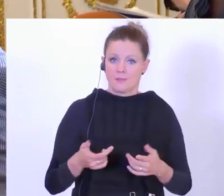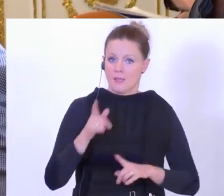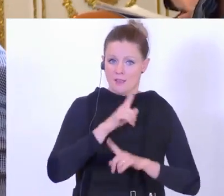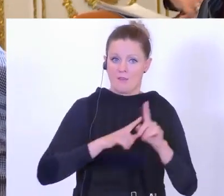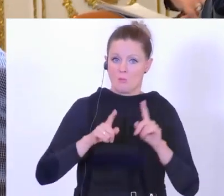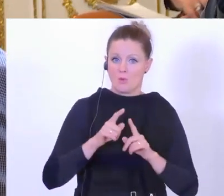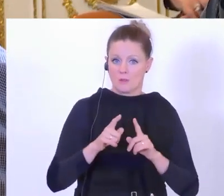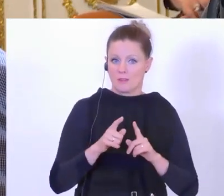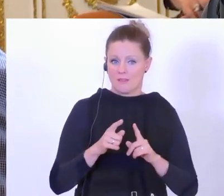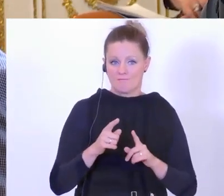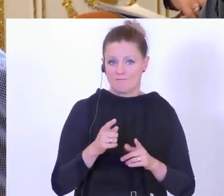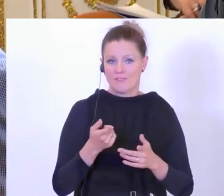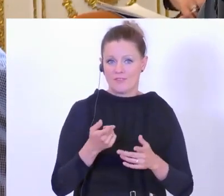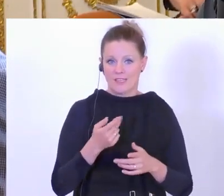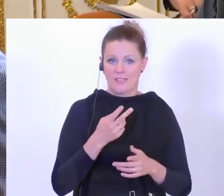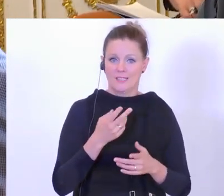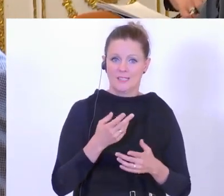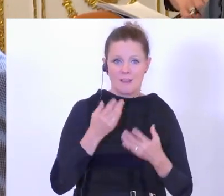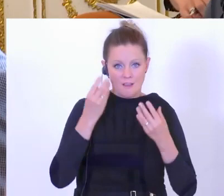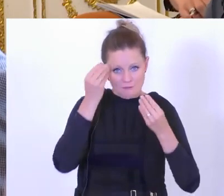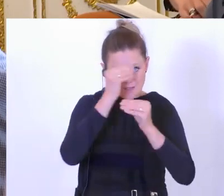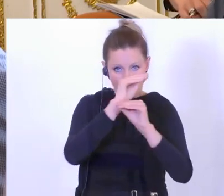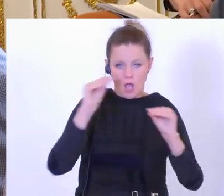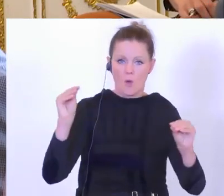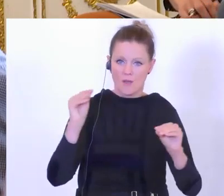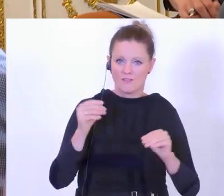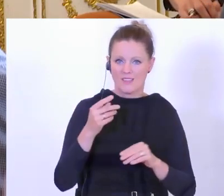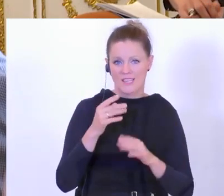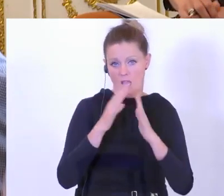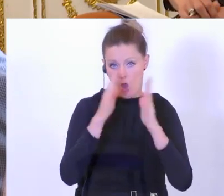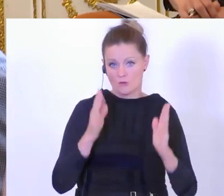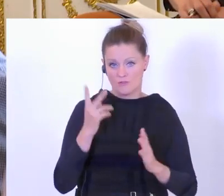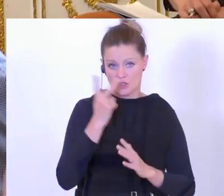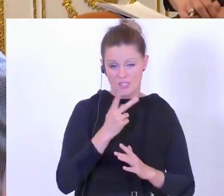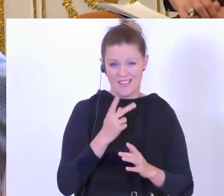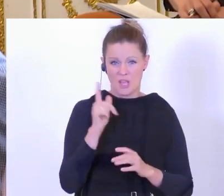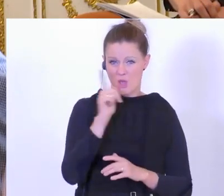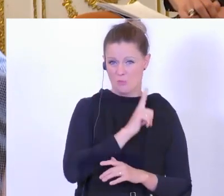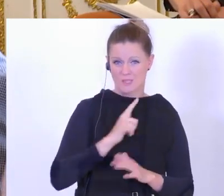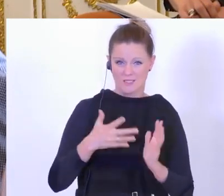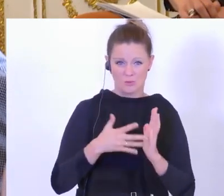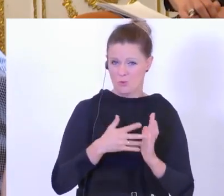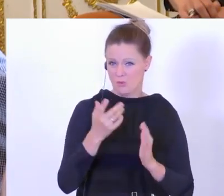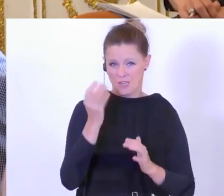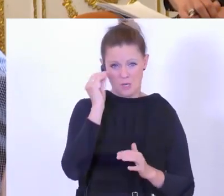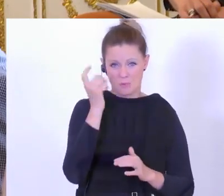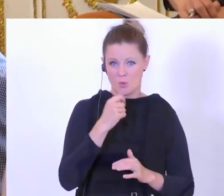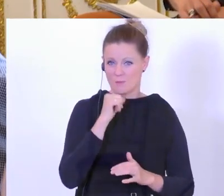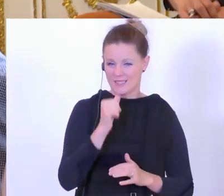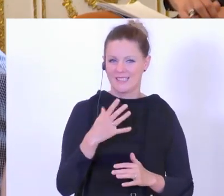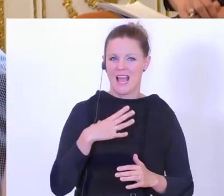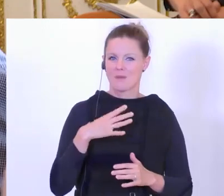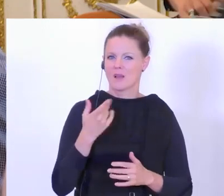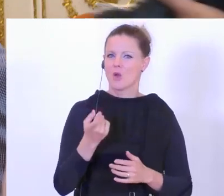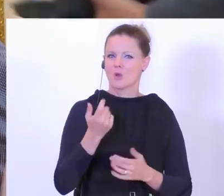große Polizeikontrollen sind da jetzt nicht angekündigt. Aber welche Rolle wird denn trotzdem die Polizei mit im